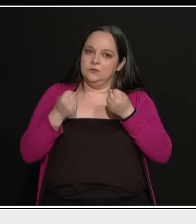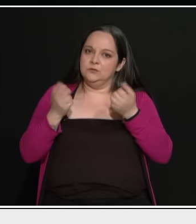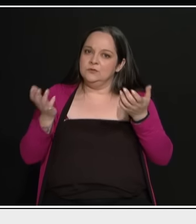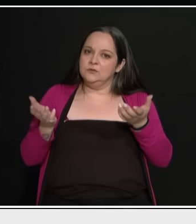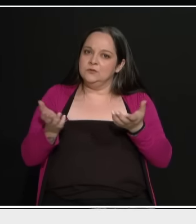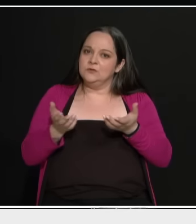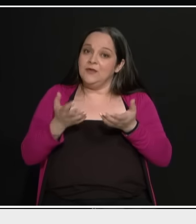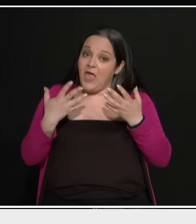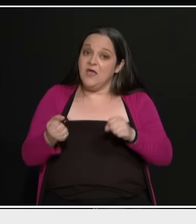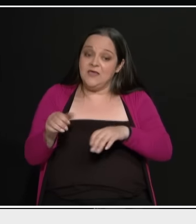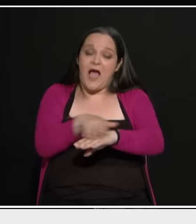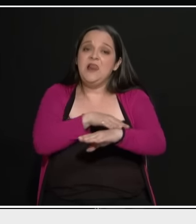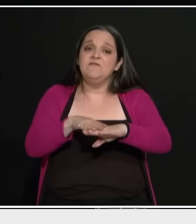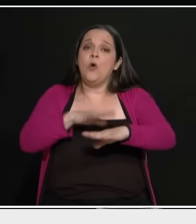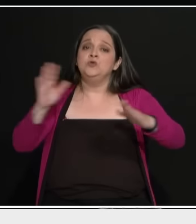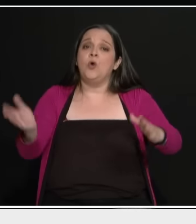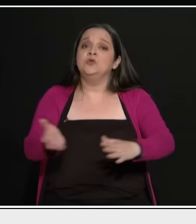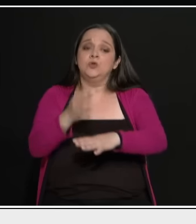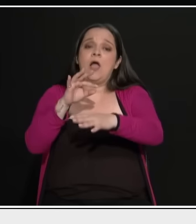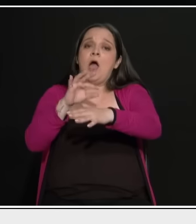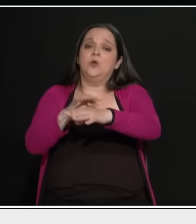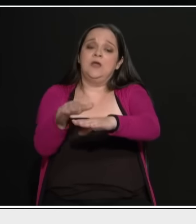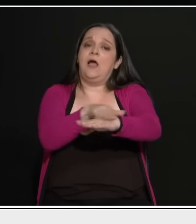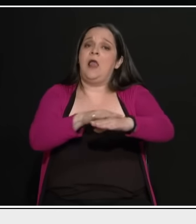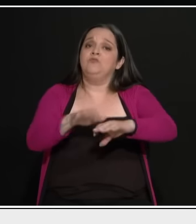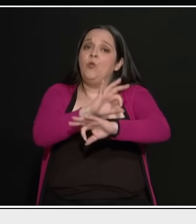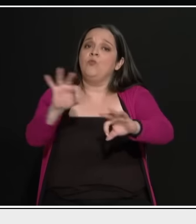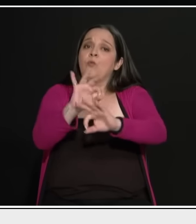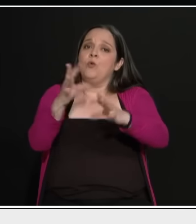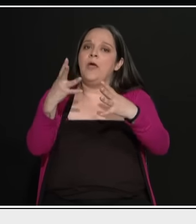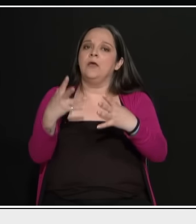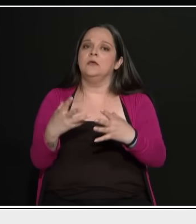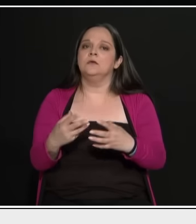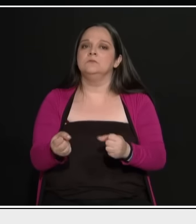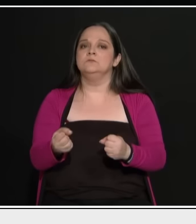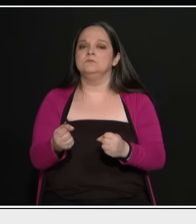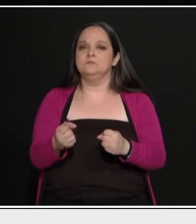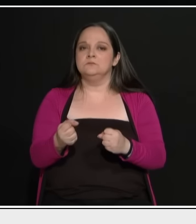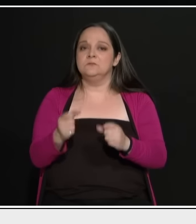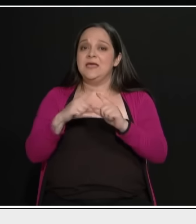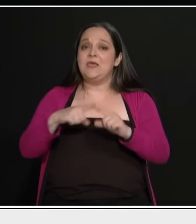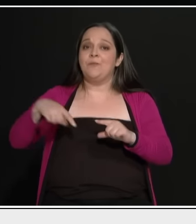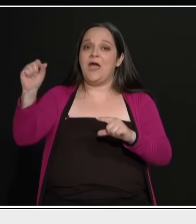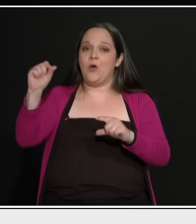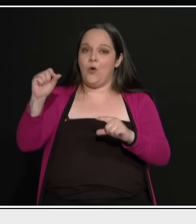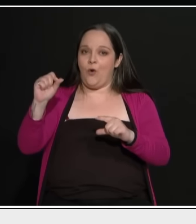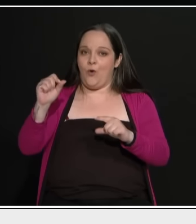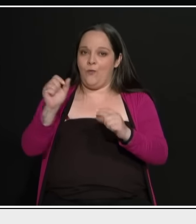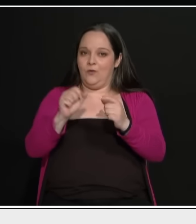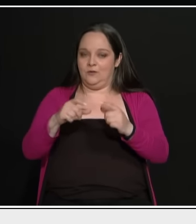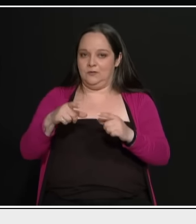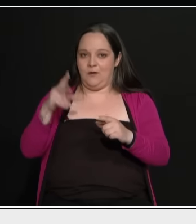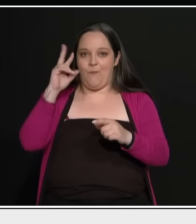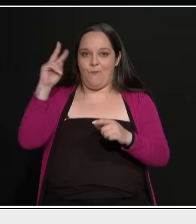πάθησε και να έχεις. Έχει του Κυπριακού Πανεπιστημίου δίπλωμα.